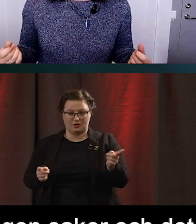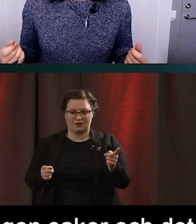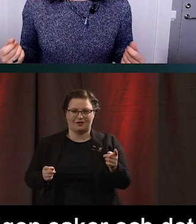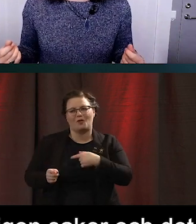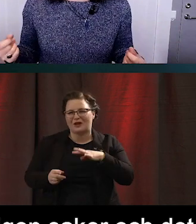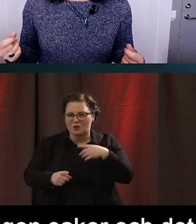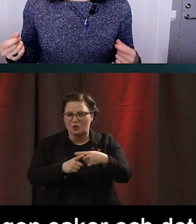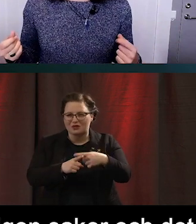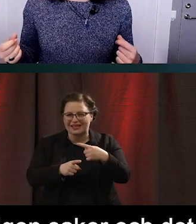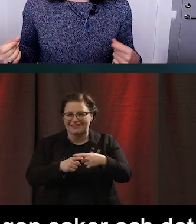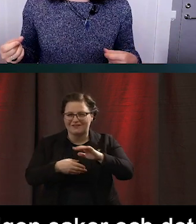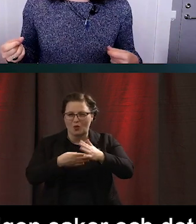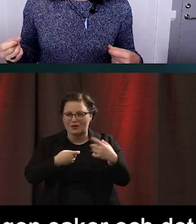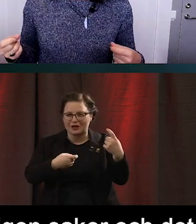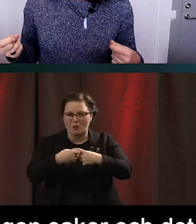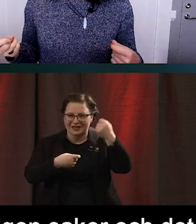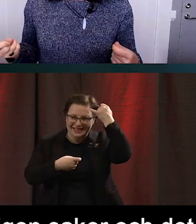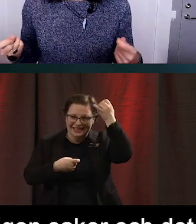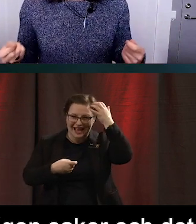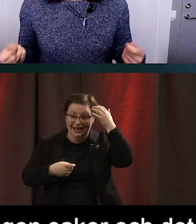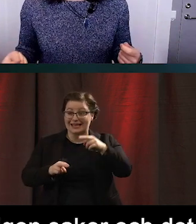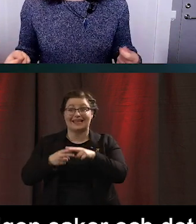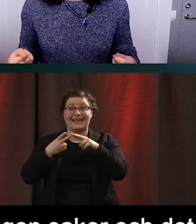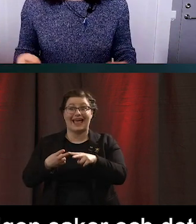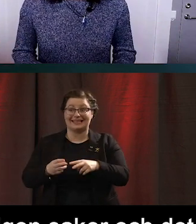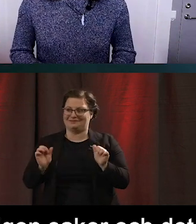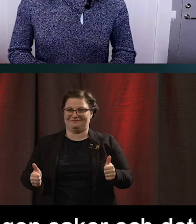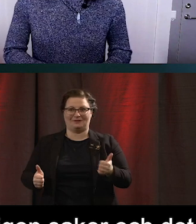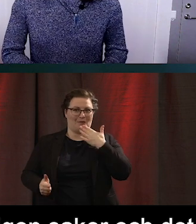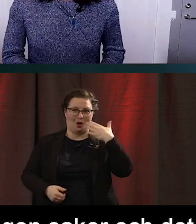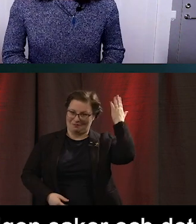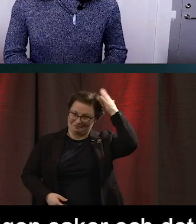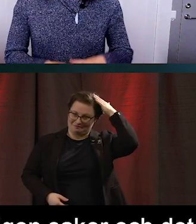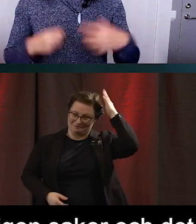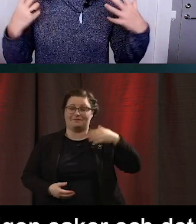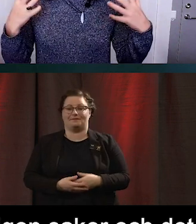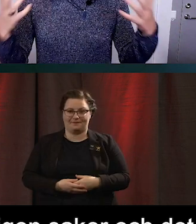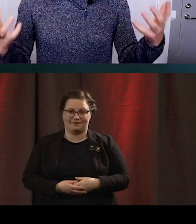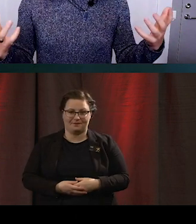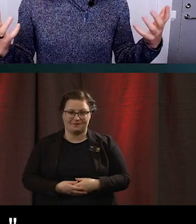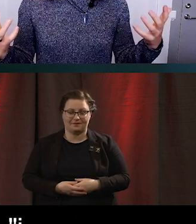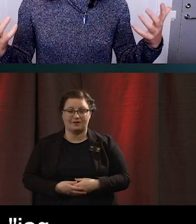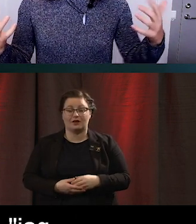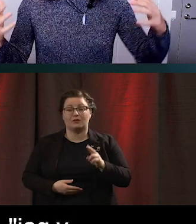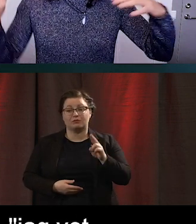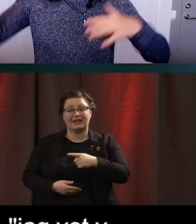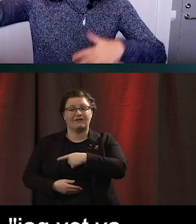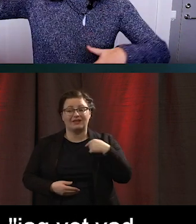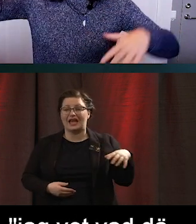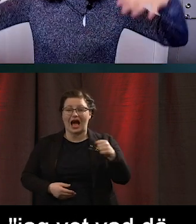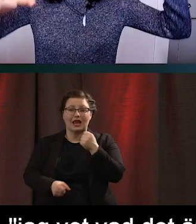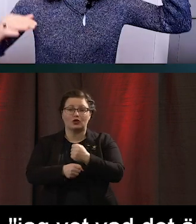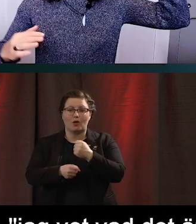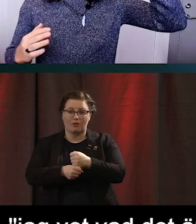positiva återkopplingsmekanism i vår hjärna att åh, vad bra, jag vet vad det här är. Så som regel så jobbar vi alla med